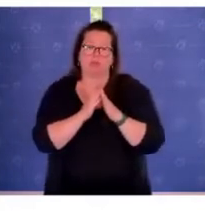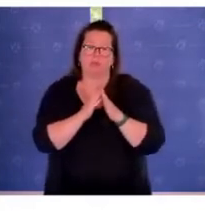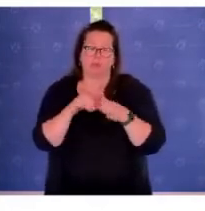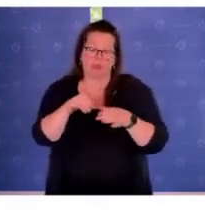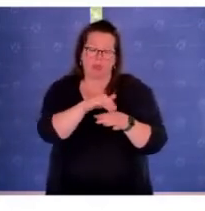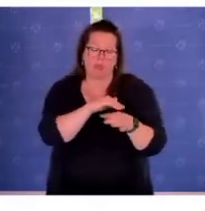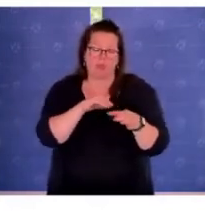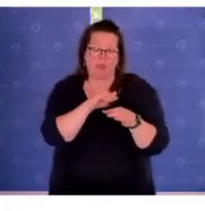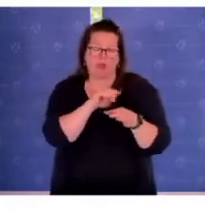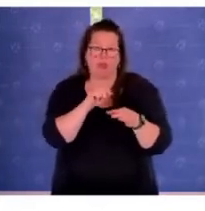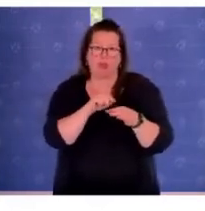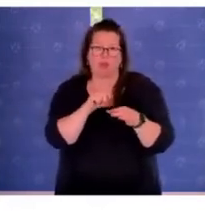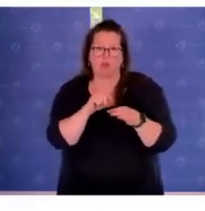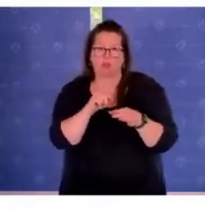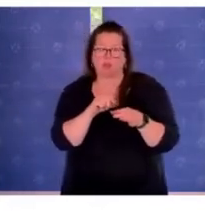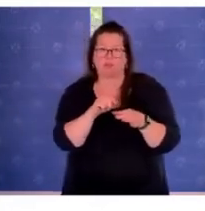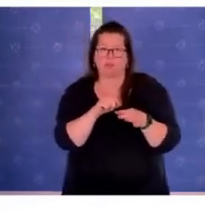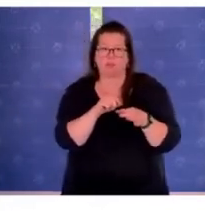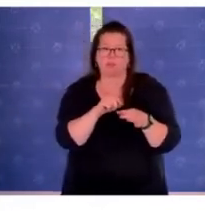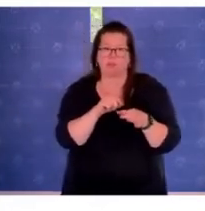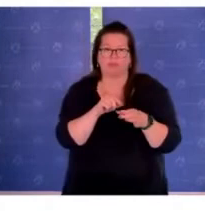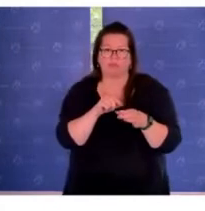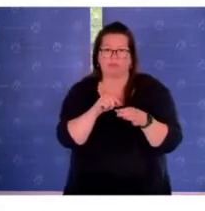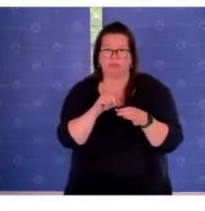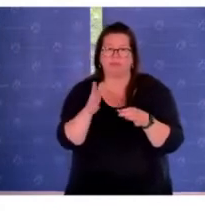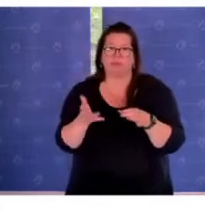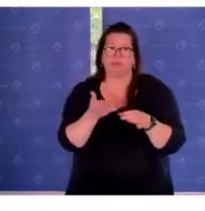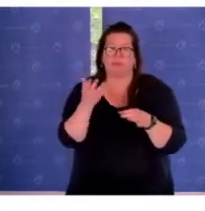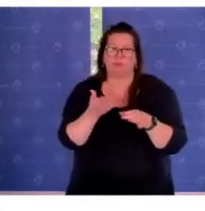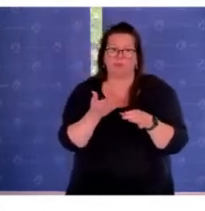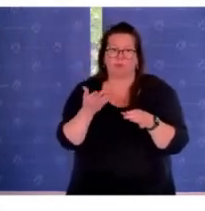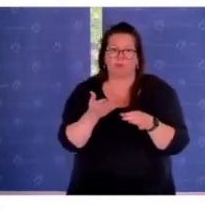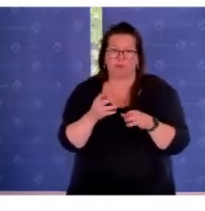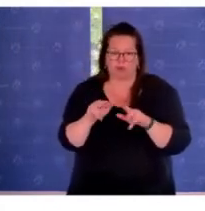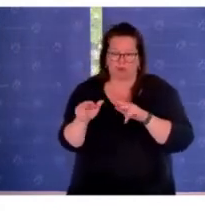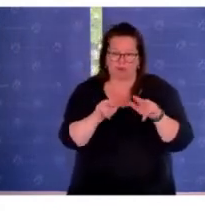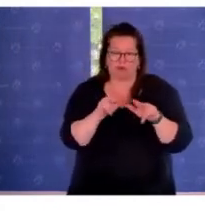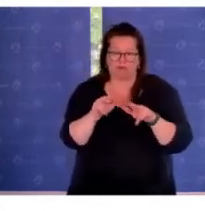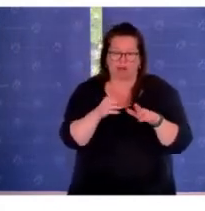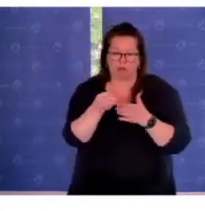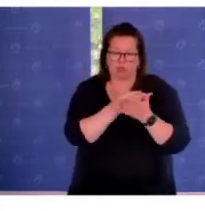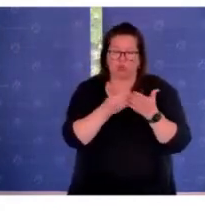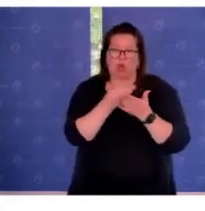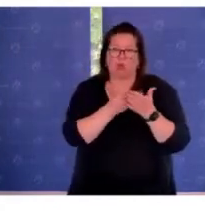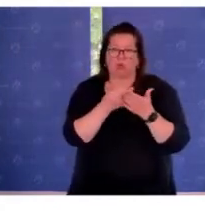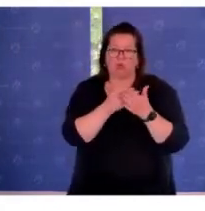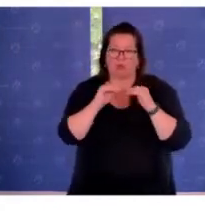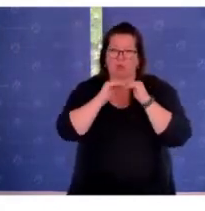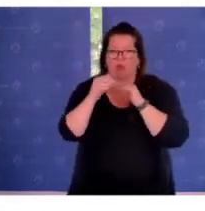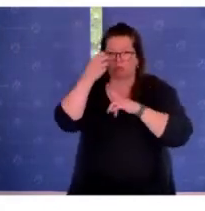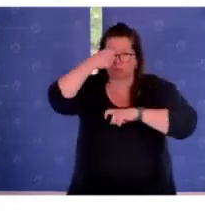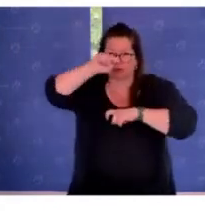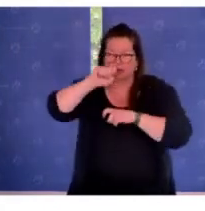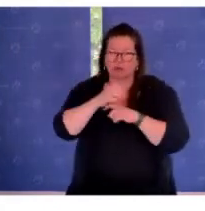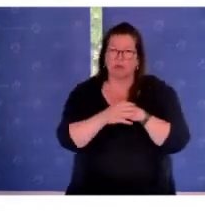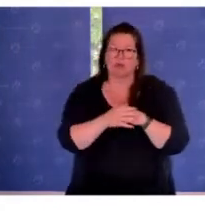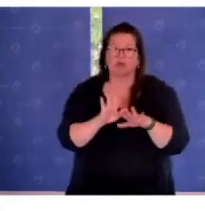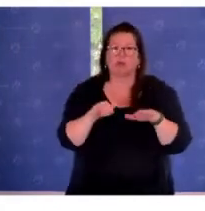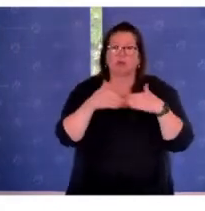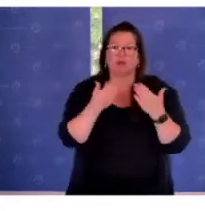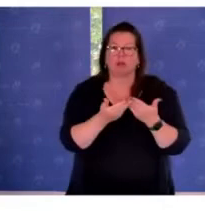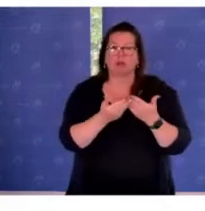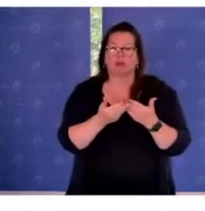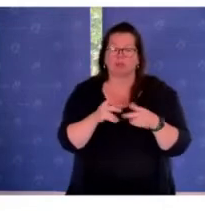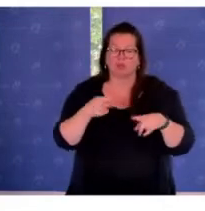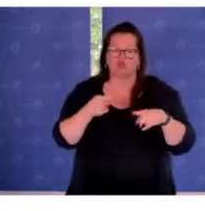in dem die Verwaltungsausbildung im Land Berlin läuft. Da gibt es durchaus immer wieder